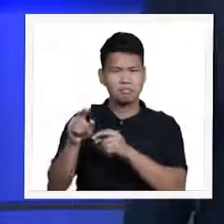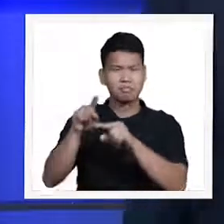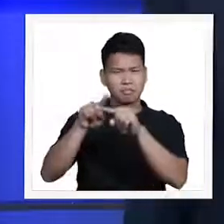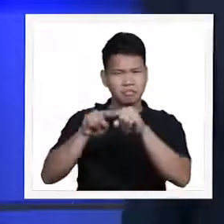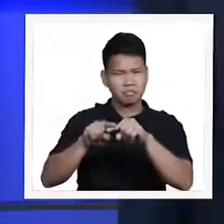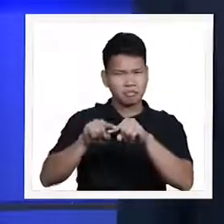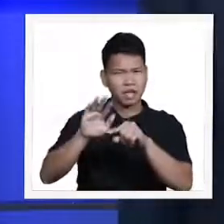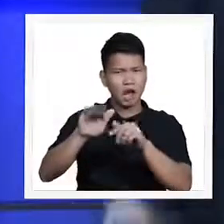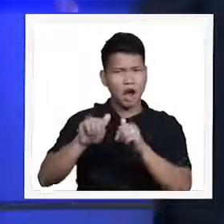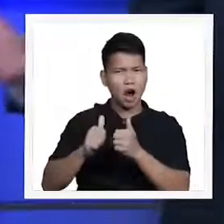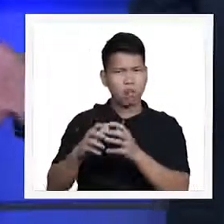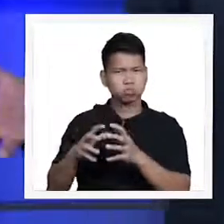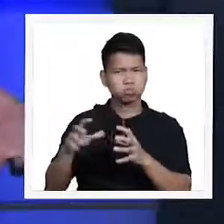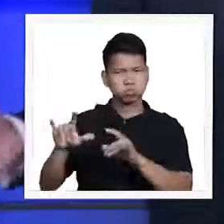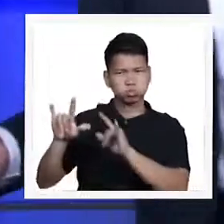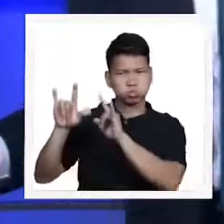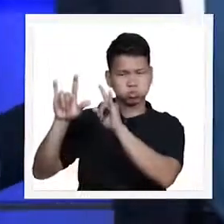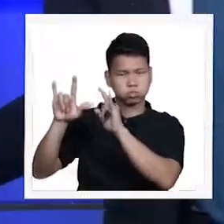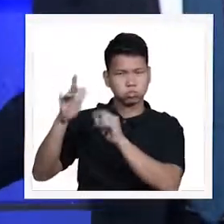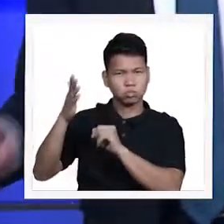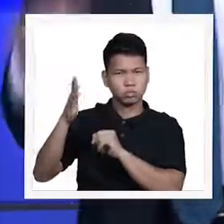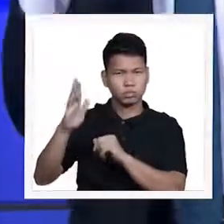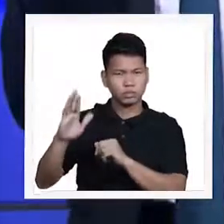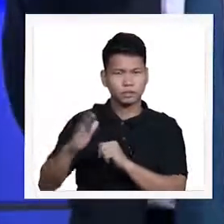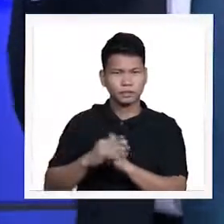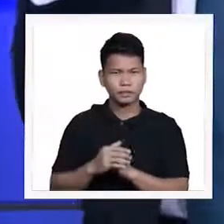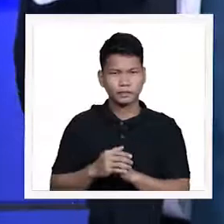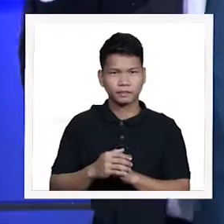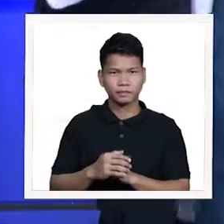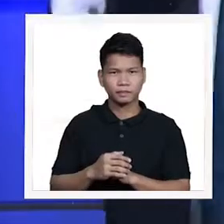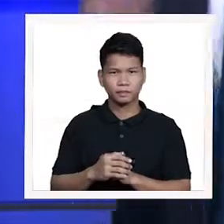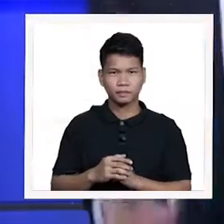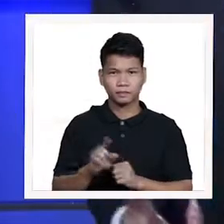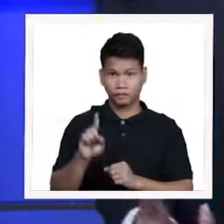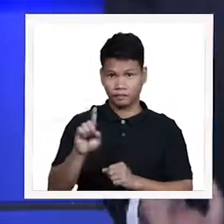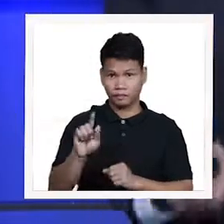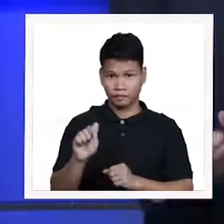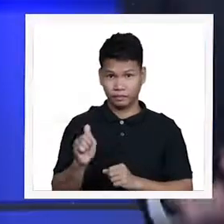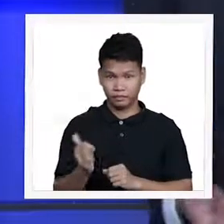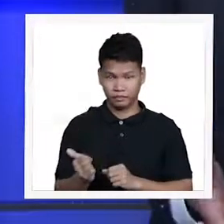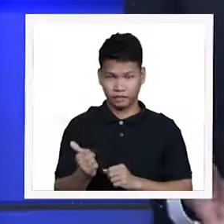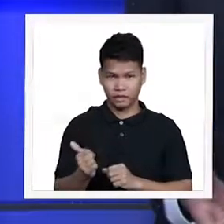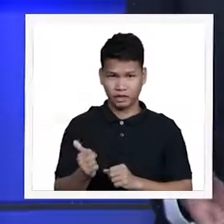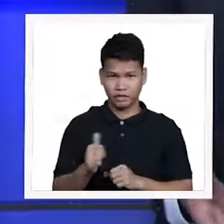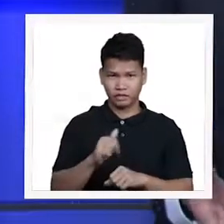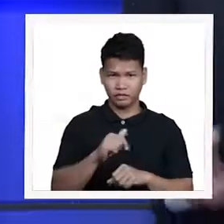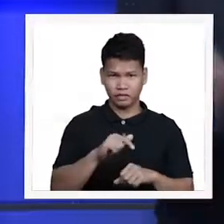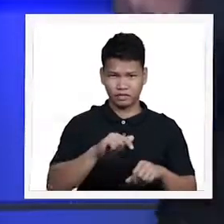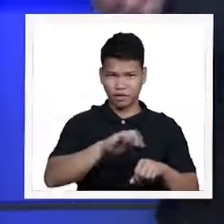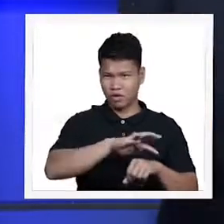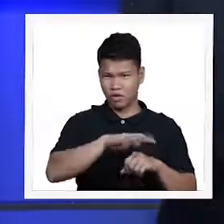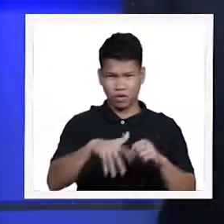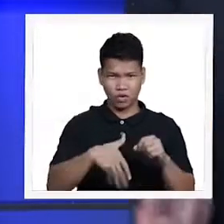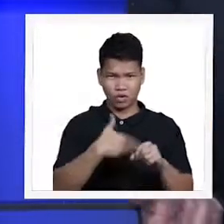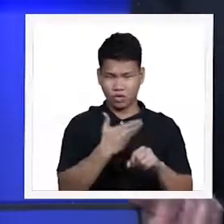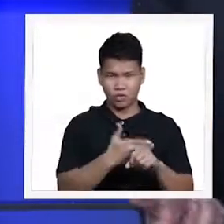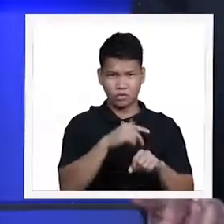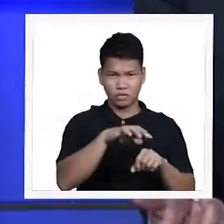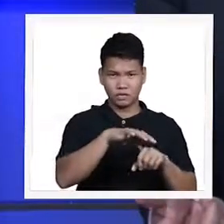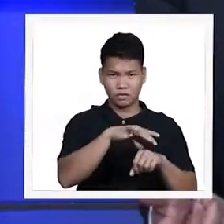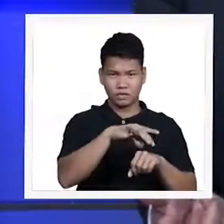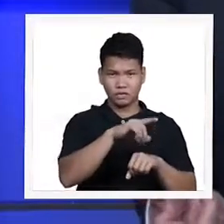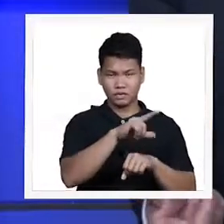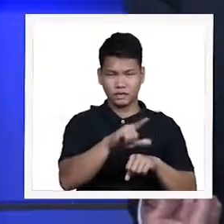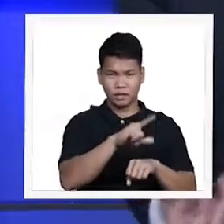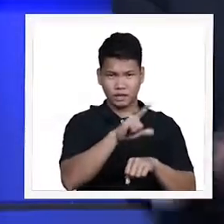Panginoon ito po sabi a type of everything from the land whether grain